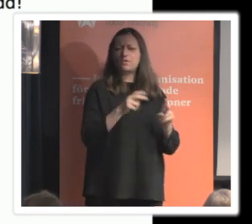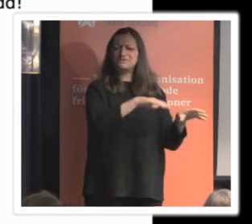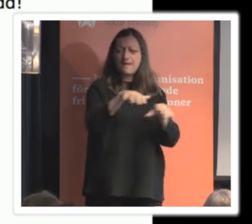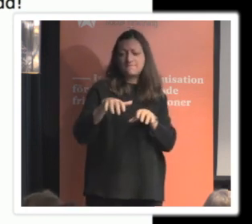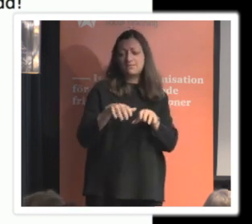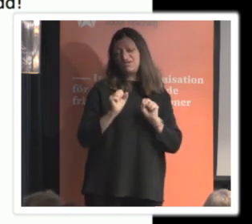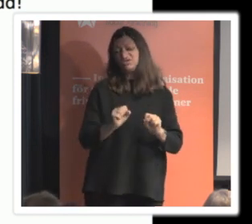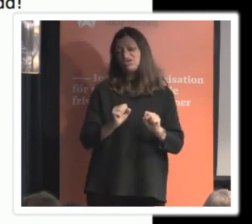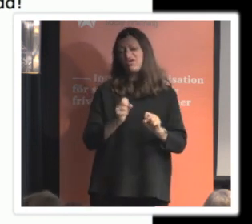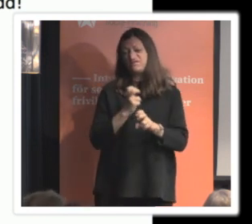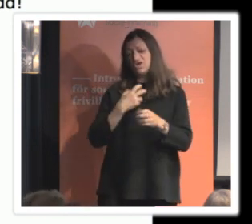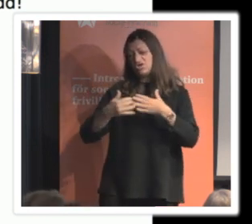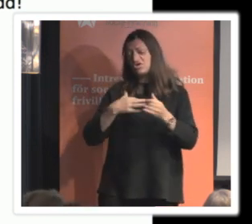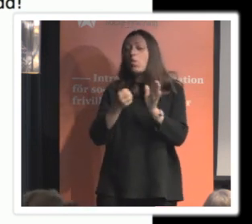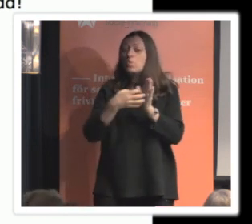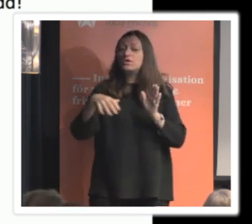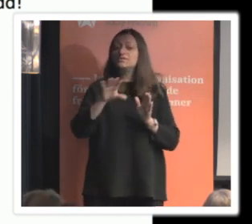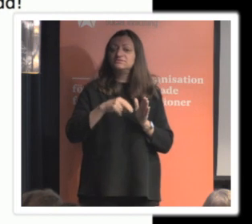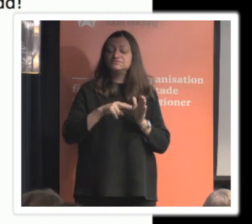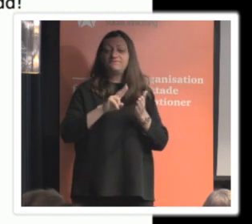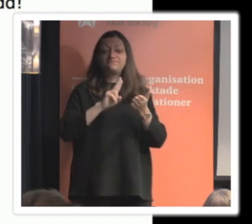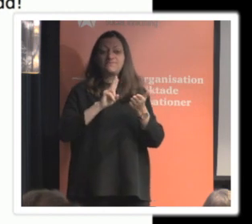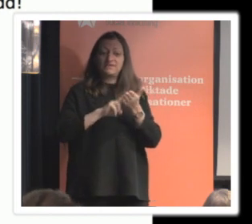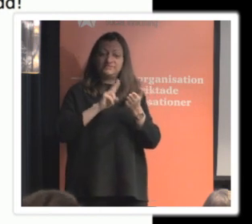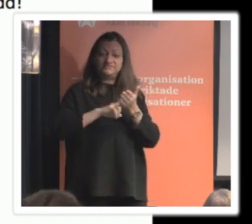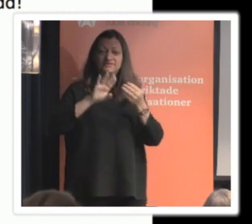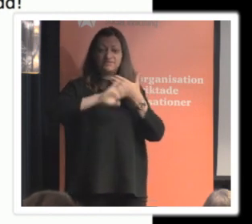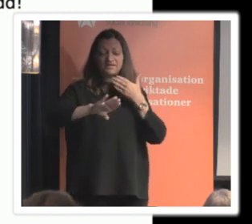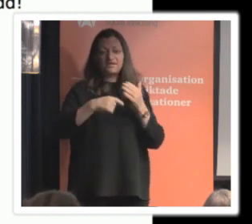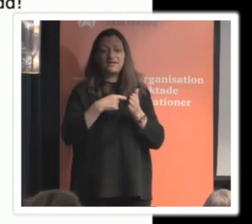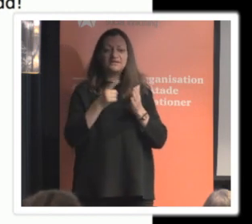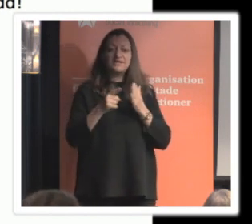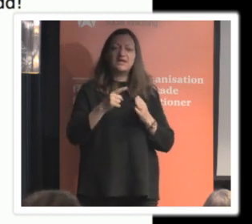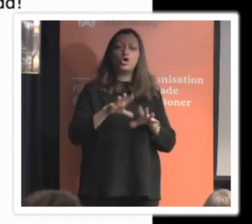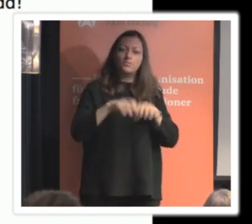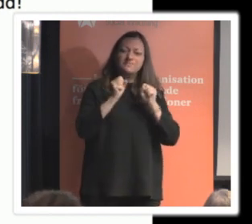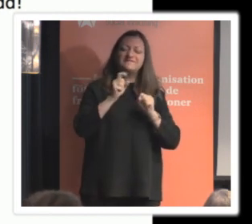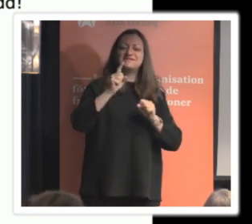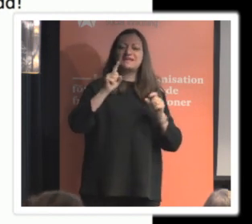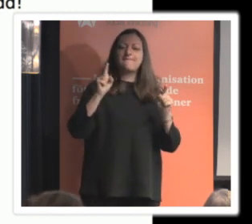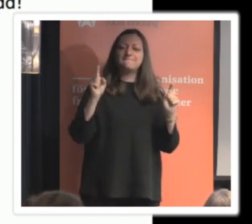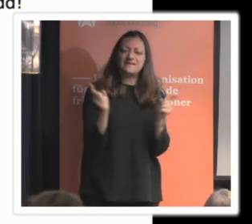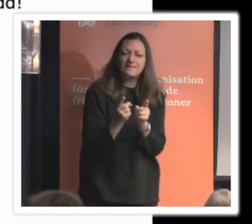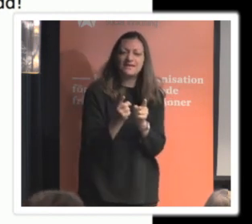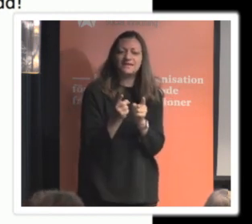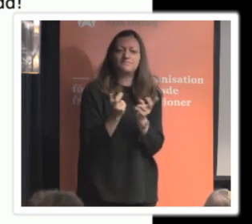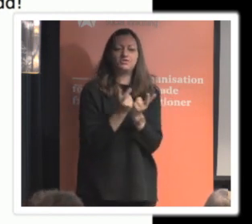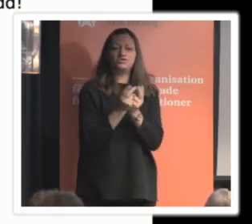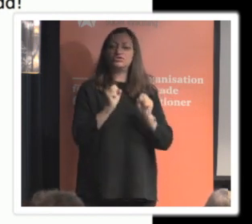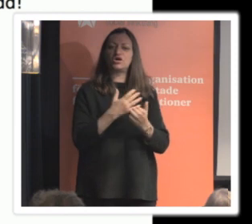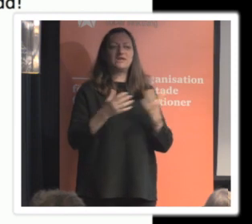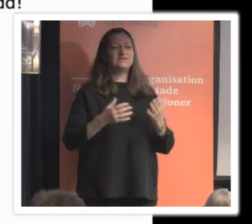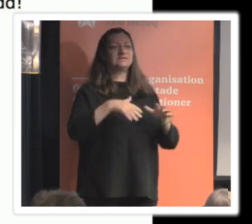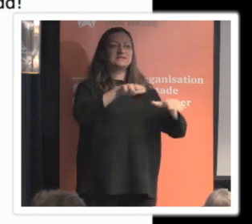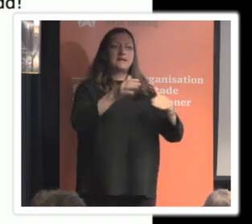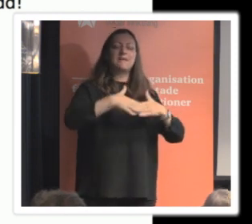därför att en av dataskyddsförordningens principer heter dataminimering eller uppgiftsminimering och det bygger på att man aldrig ska samla in fler uppgifter än